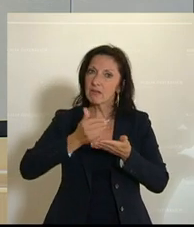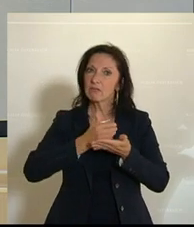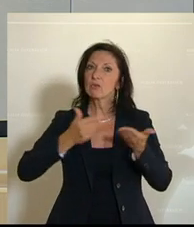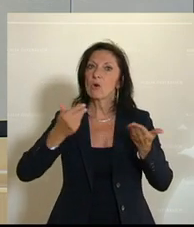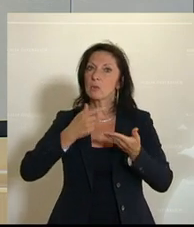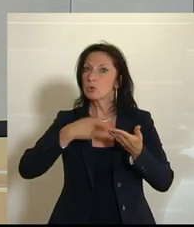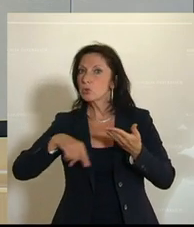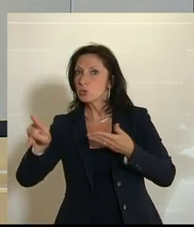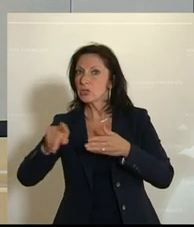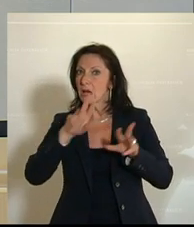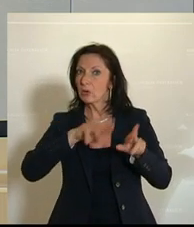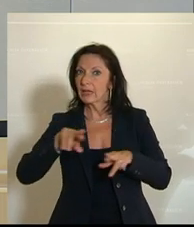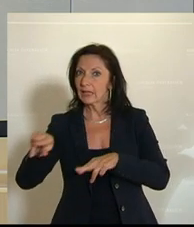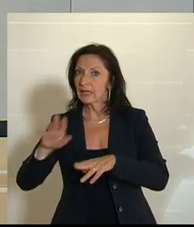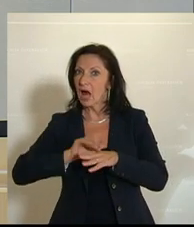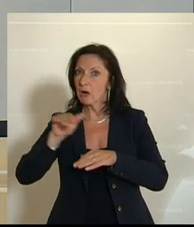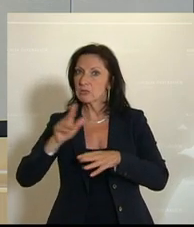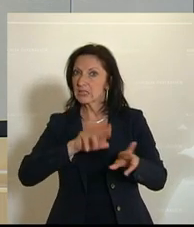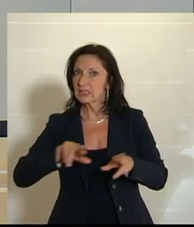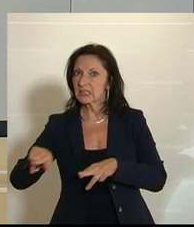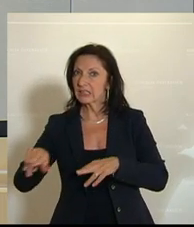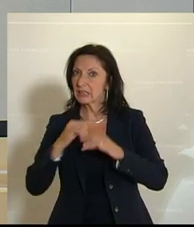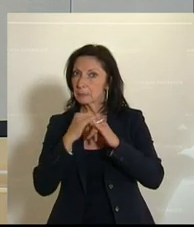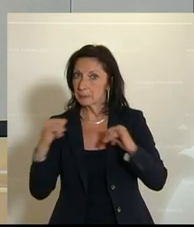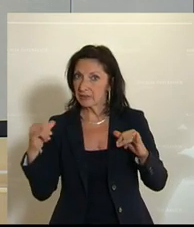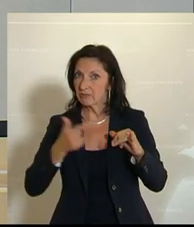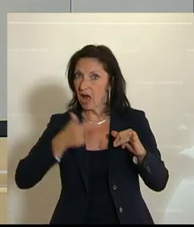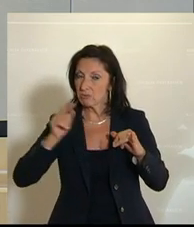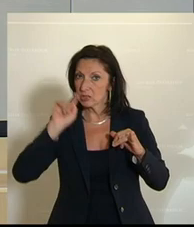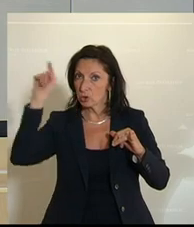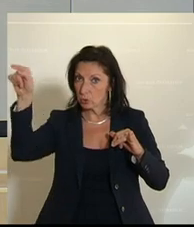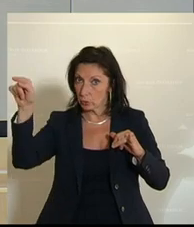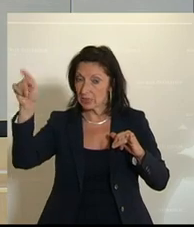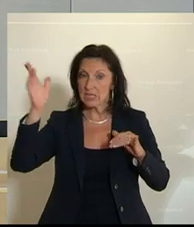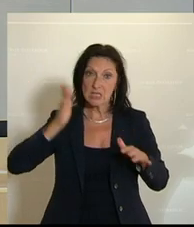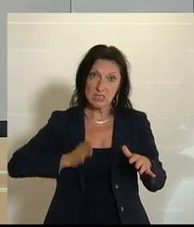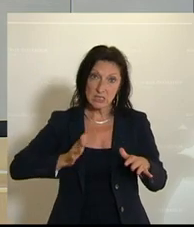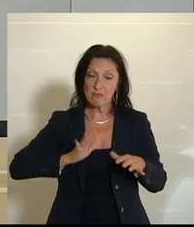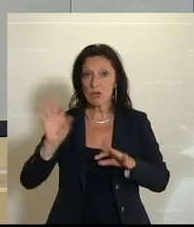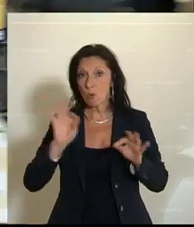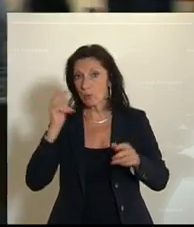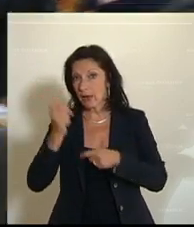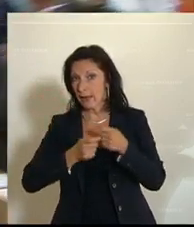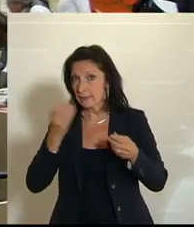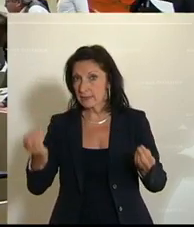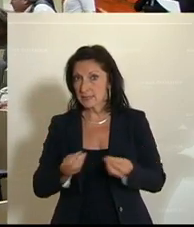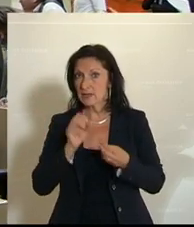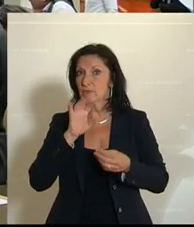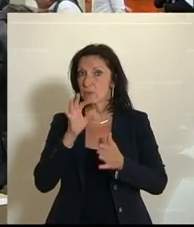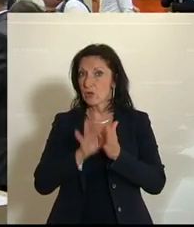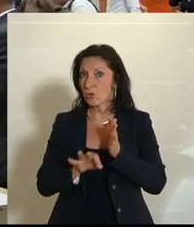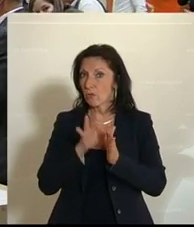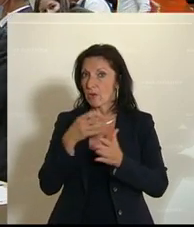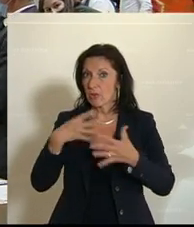Zustellung gerichtlicher und außergerichtlicher Schriftstücke im Ausland in Zivil- oder Handelssachen vom 15. November